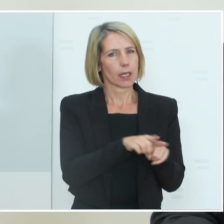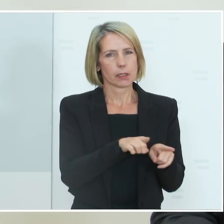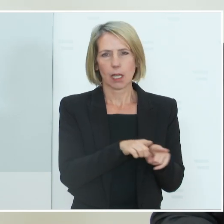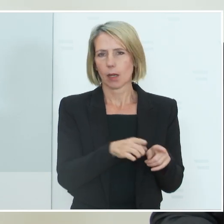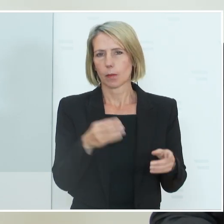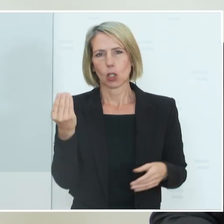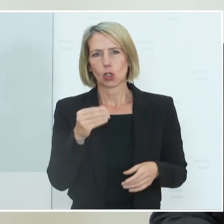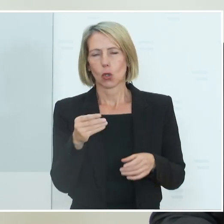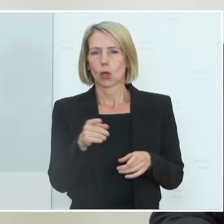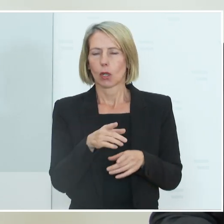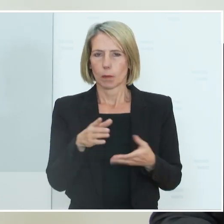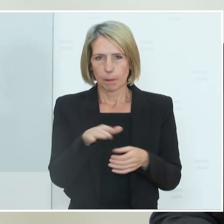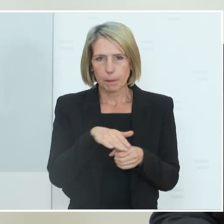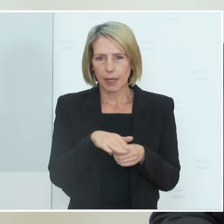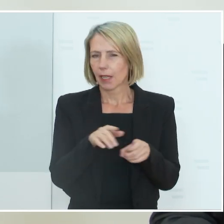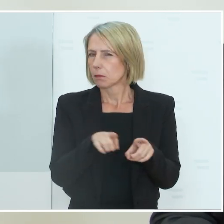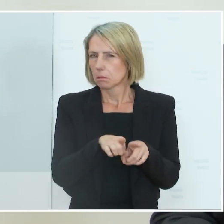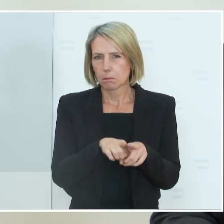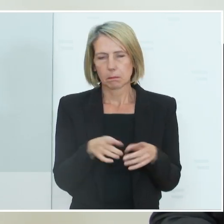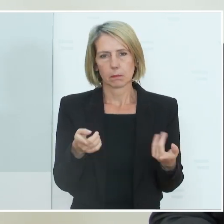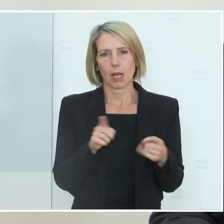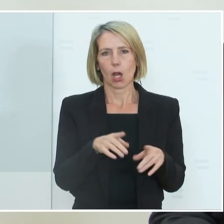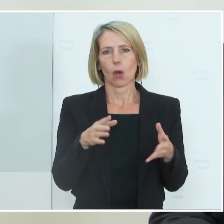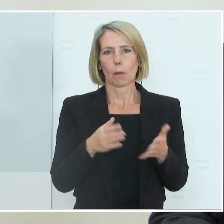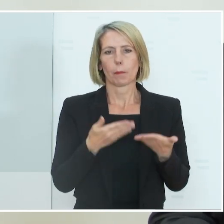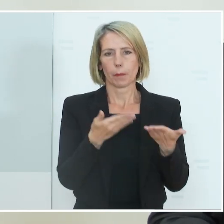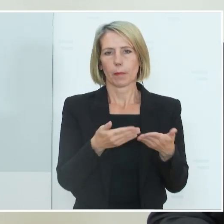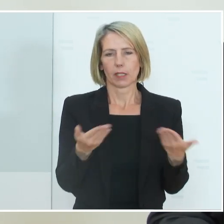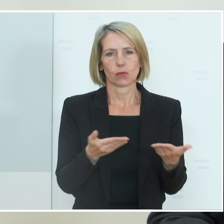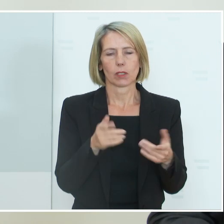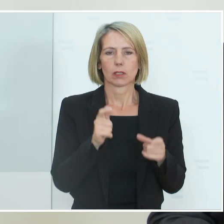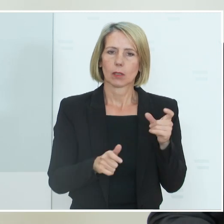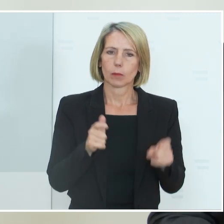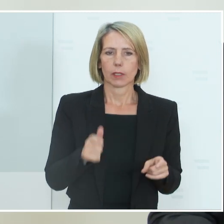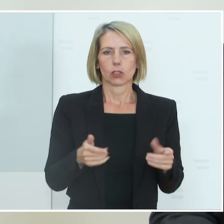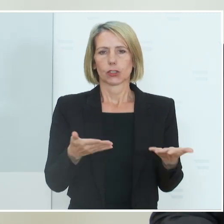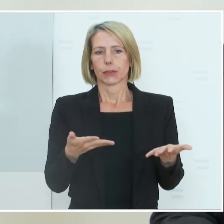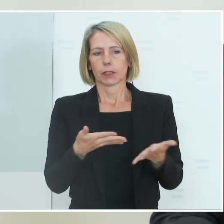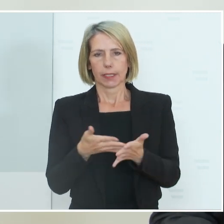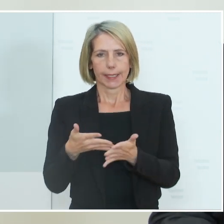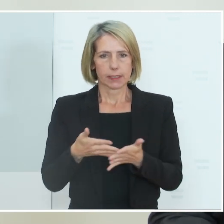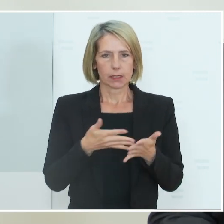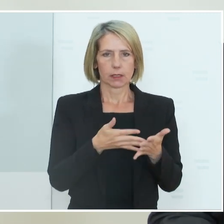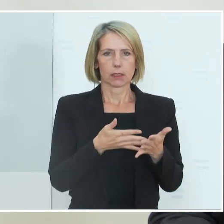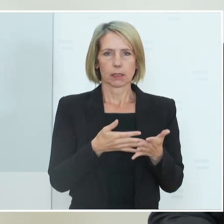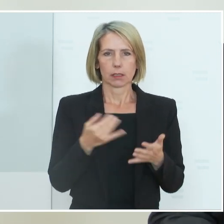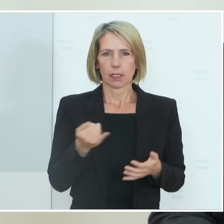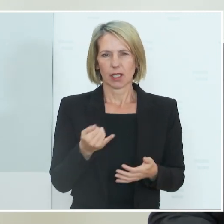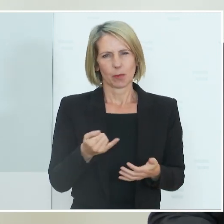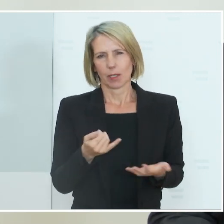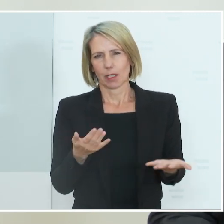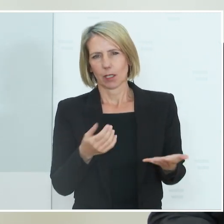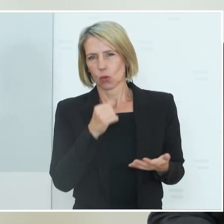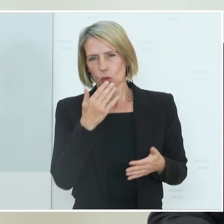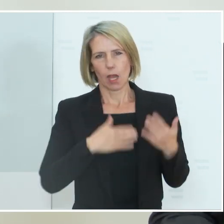Bereich und sie führt dazu, dass Menschen sich das testen, was ja immer unattraktiver wird mit